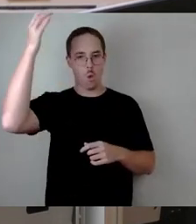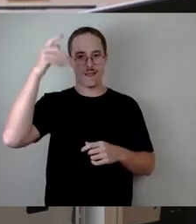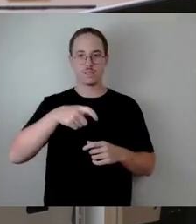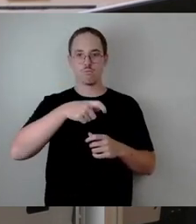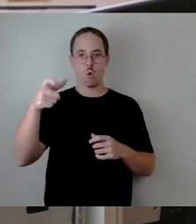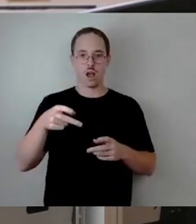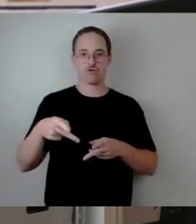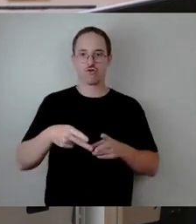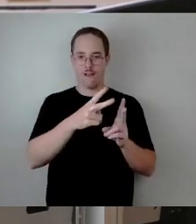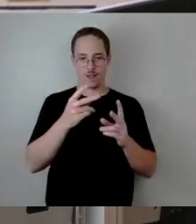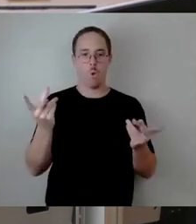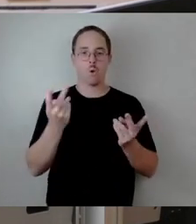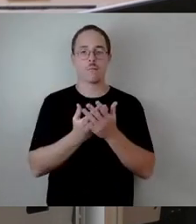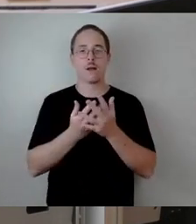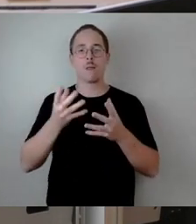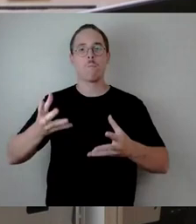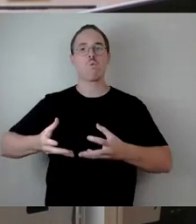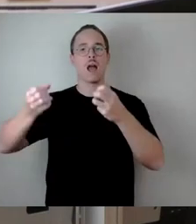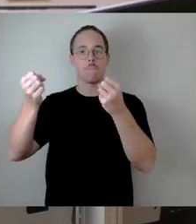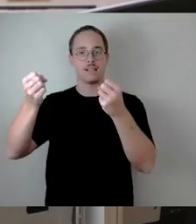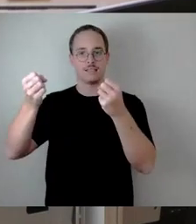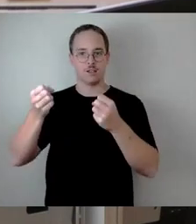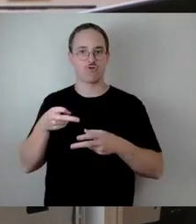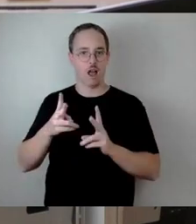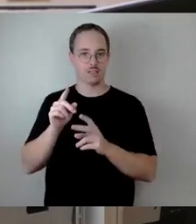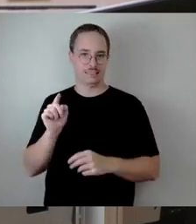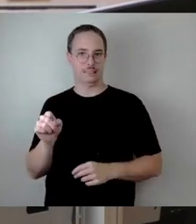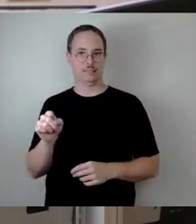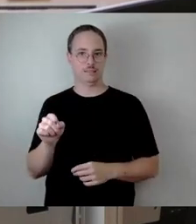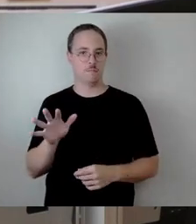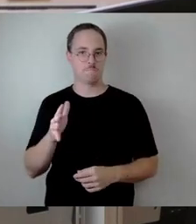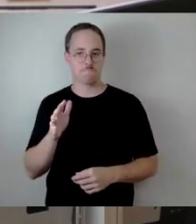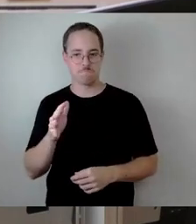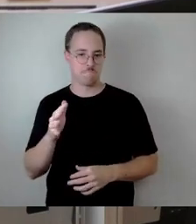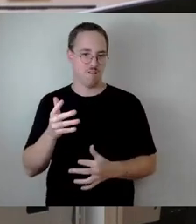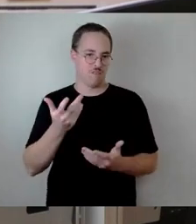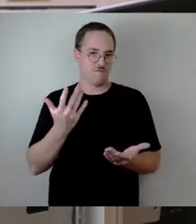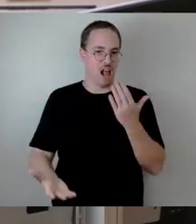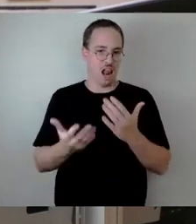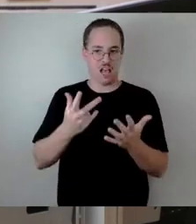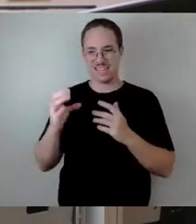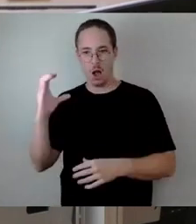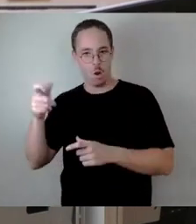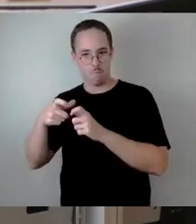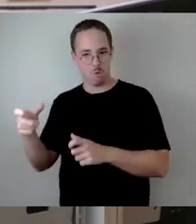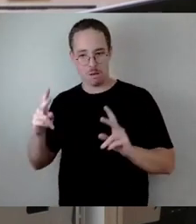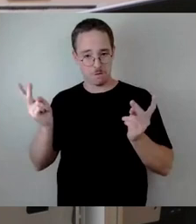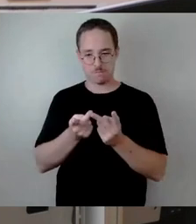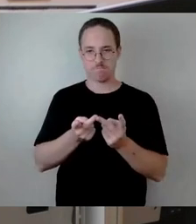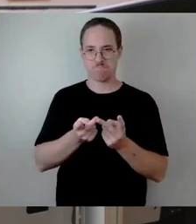Brücke Budapester Straße ist kein Vergleich möglich. Dort haben wir